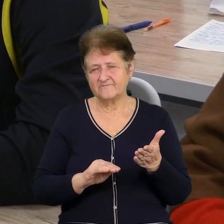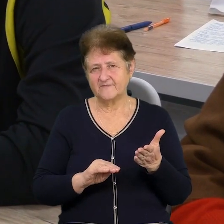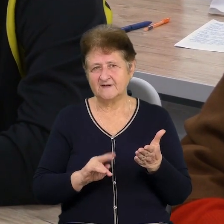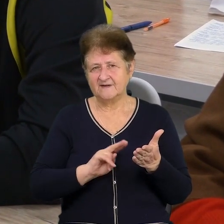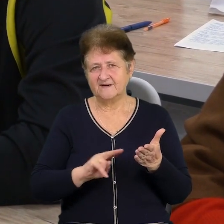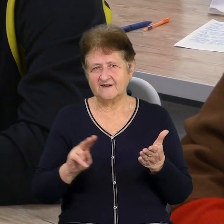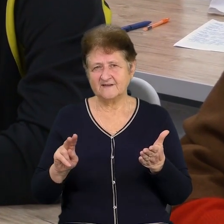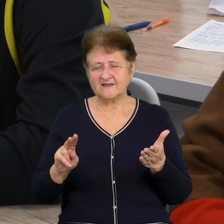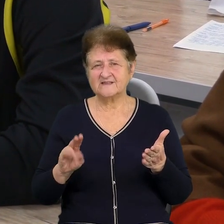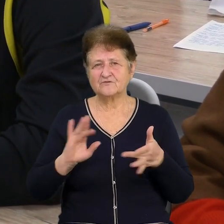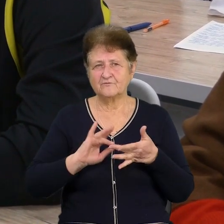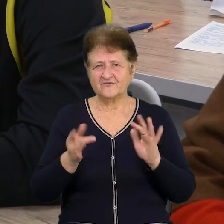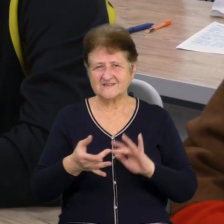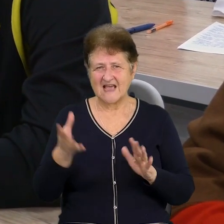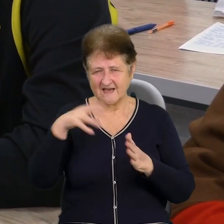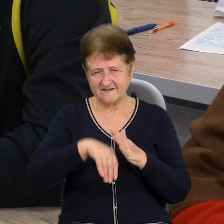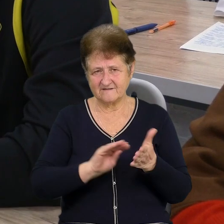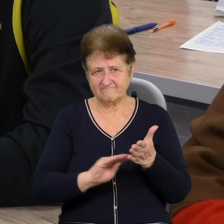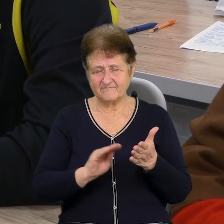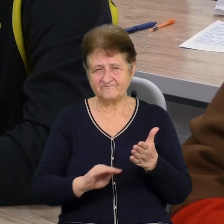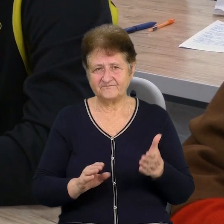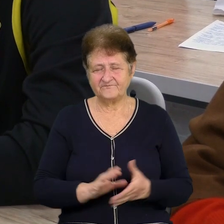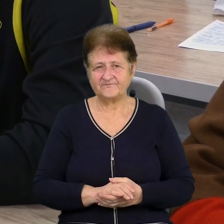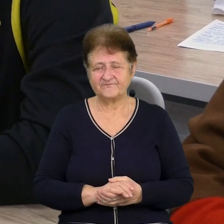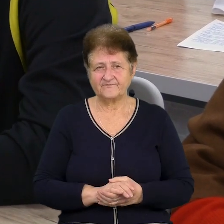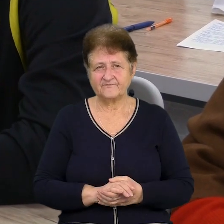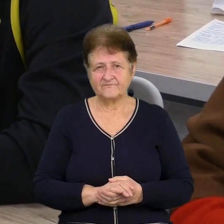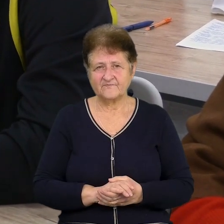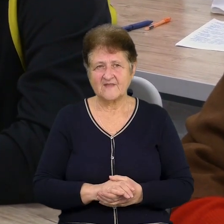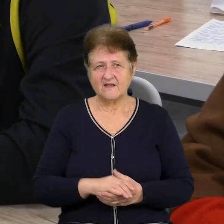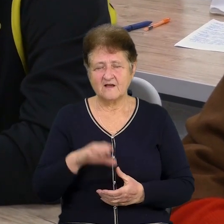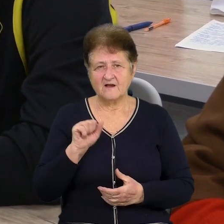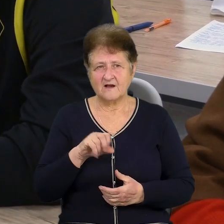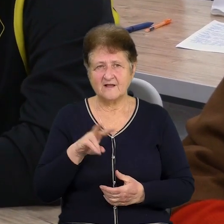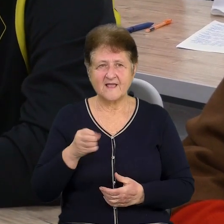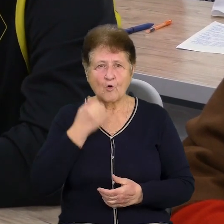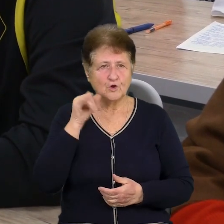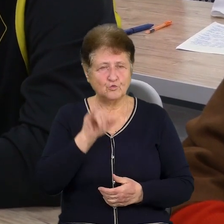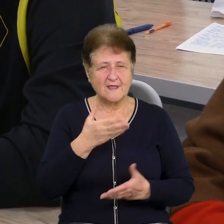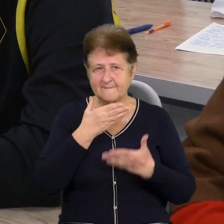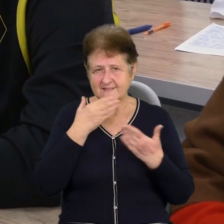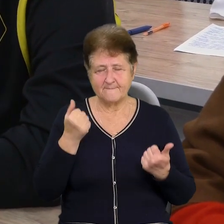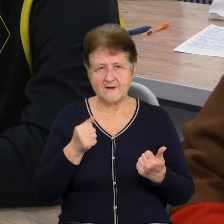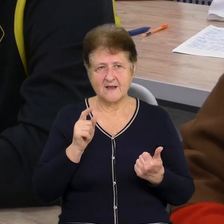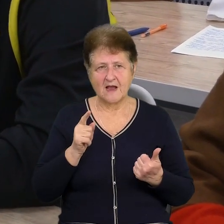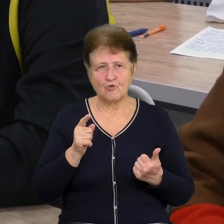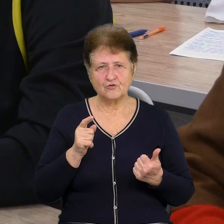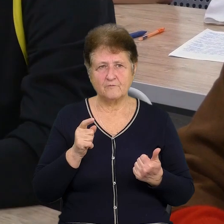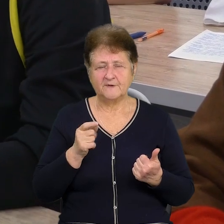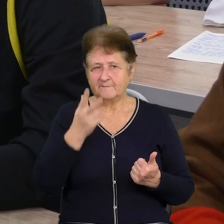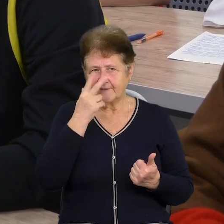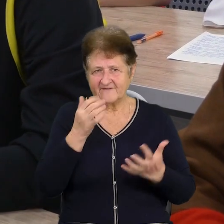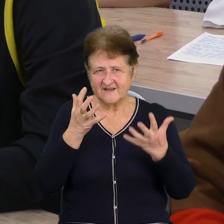офіційного сайту, тощо. Але, звичайно ж, коли в тебе немає там якоїсь автоматичної перевірки,